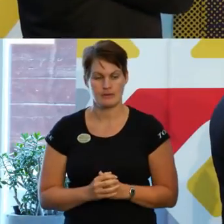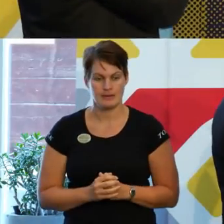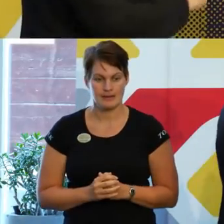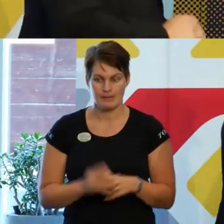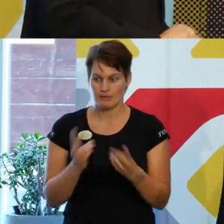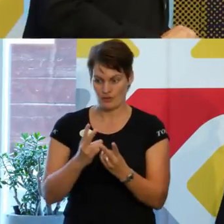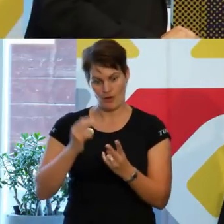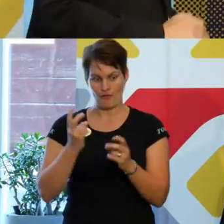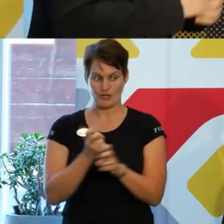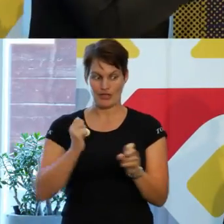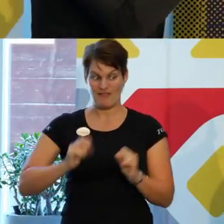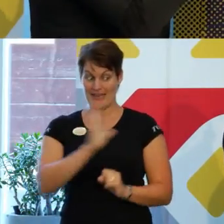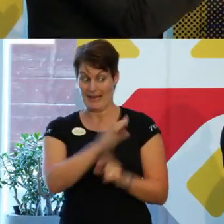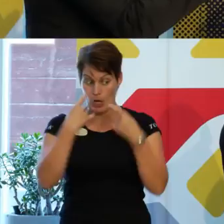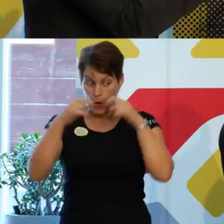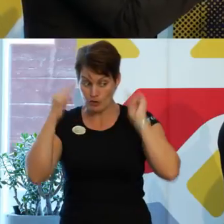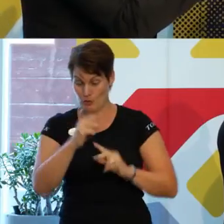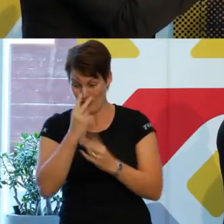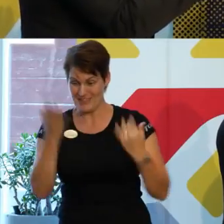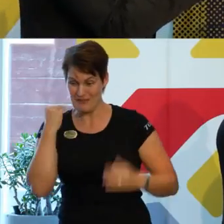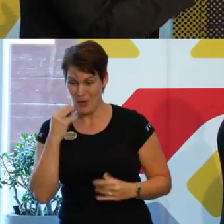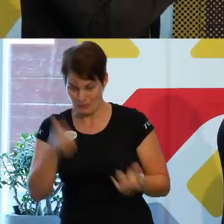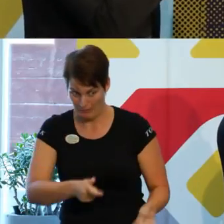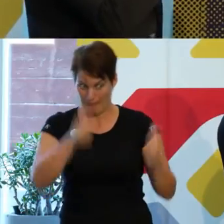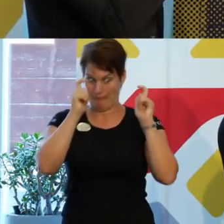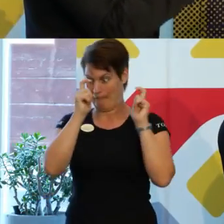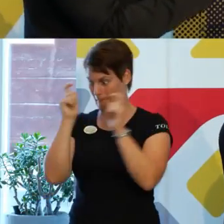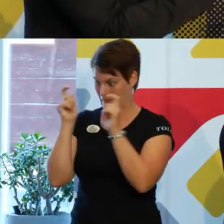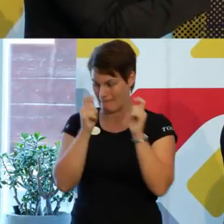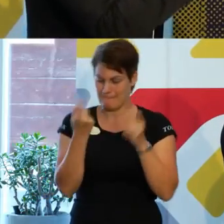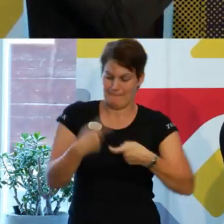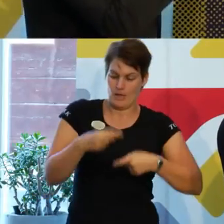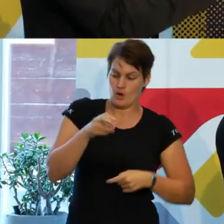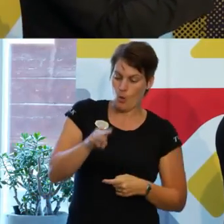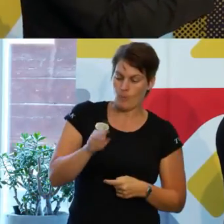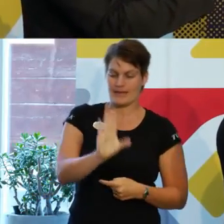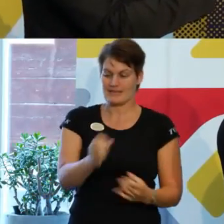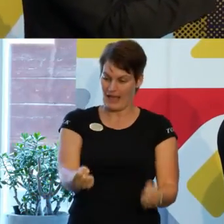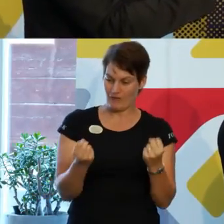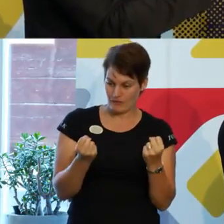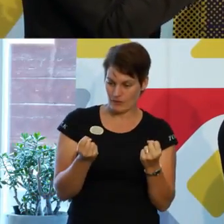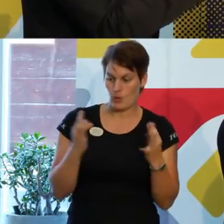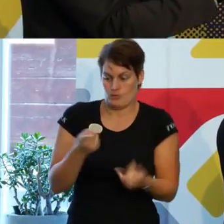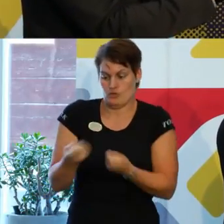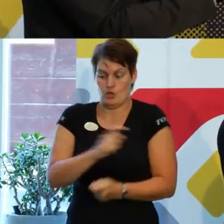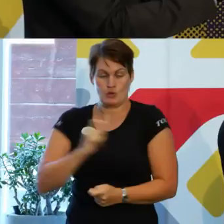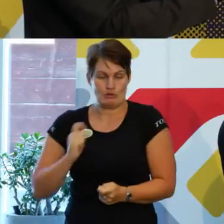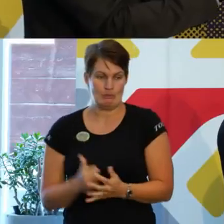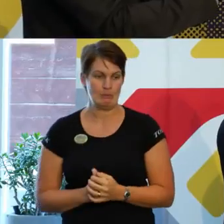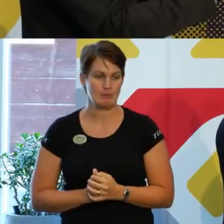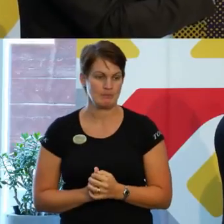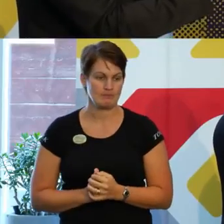glasögon. också visade liksom med de kunskap vi har om normernas kraft och hur de faktiskt styr oss. så att det har